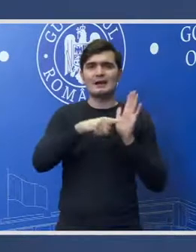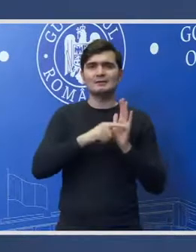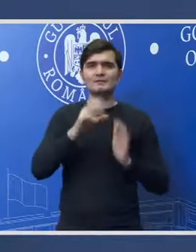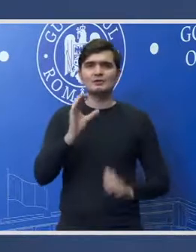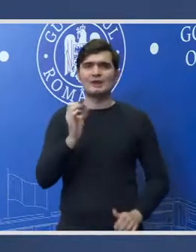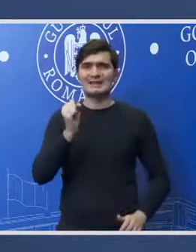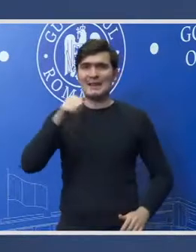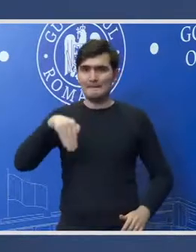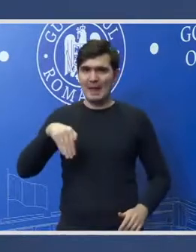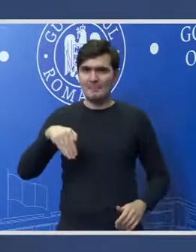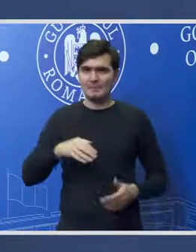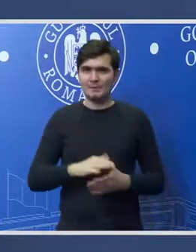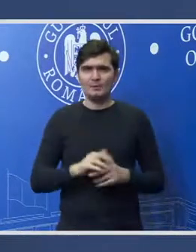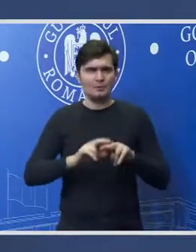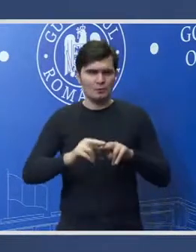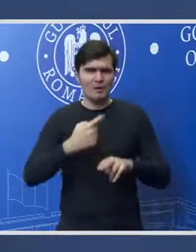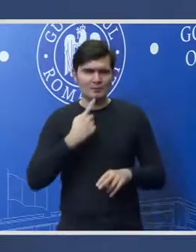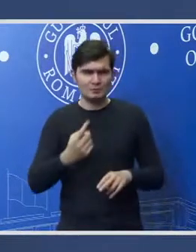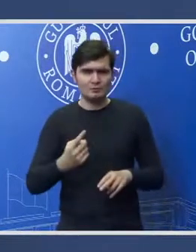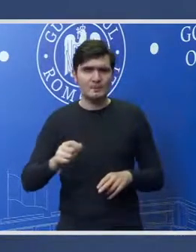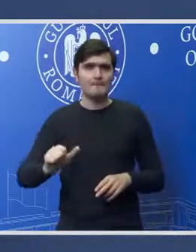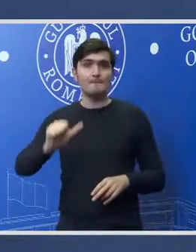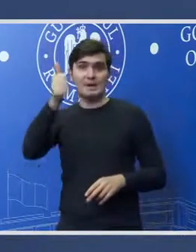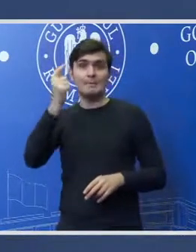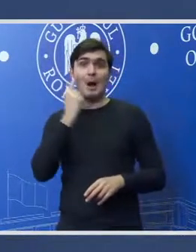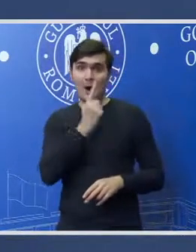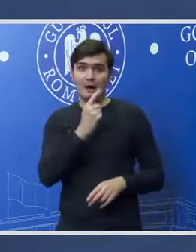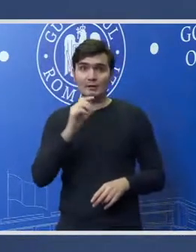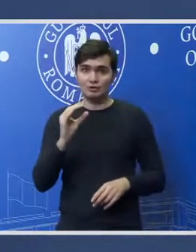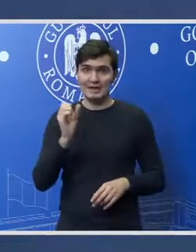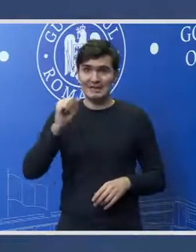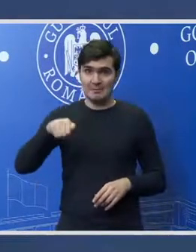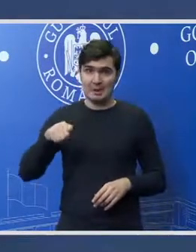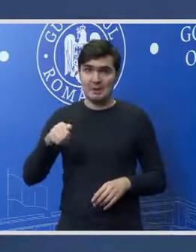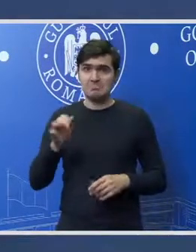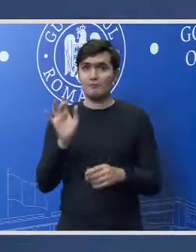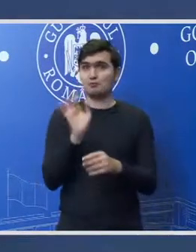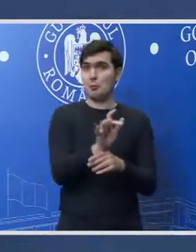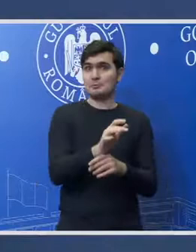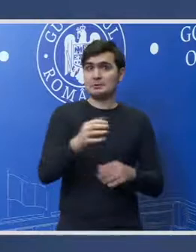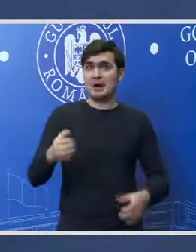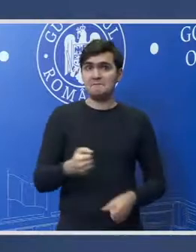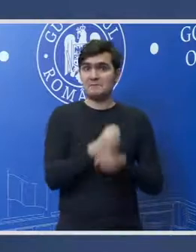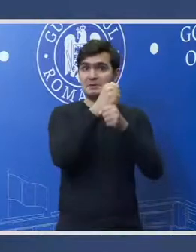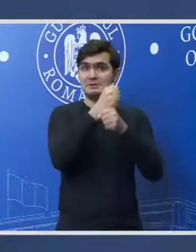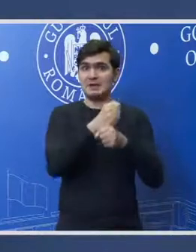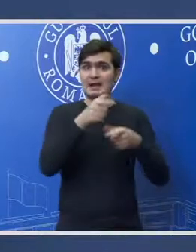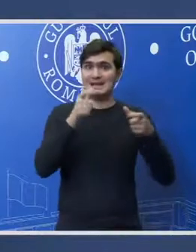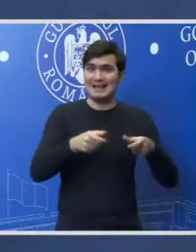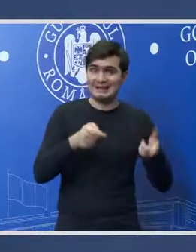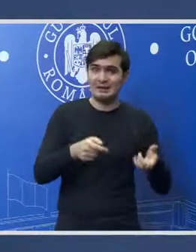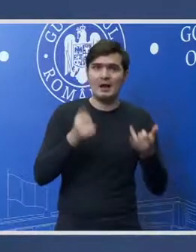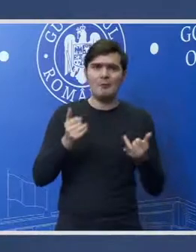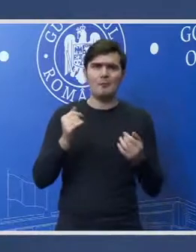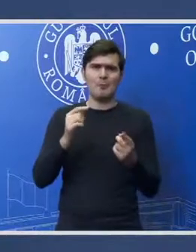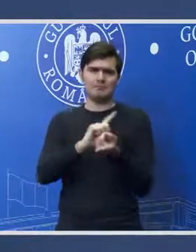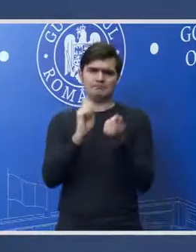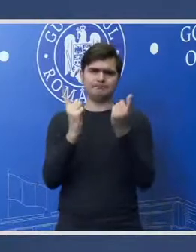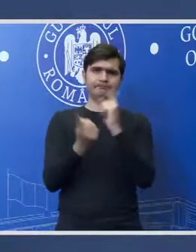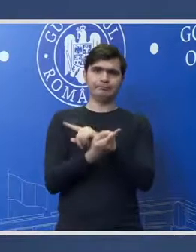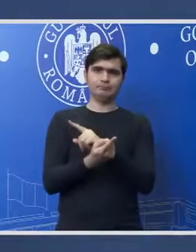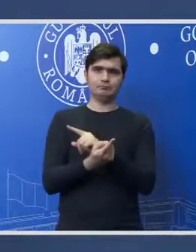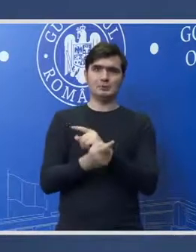așa cum spuneam inițial CSM a fost împotriva înființării acum în mod paradoxal